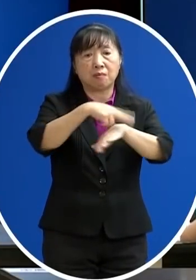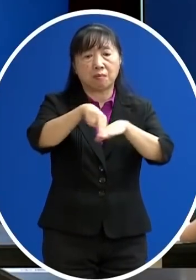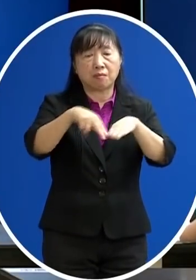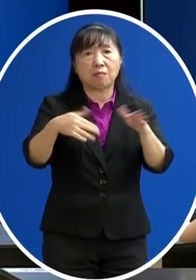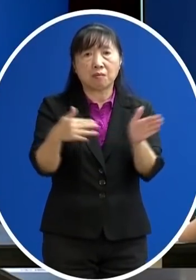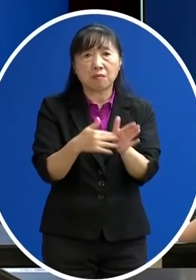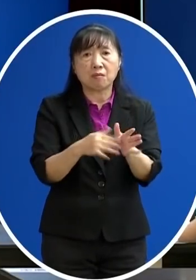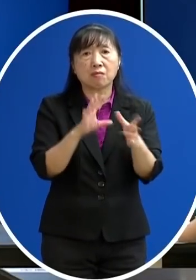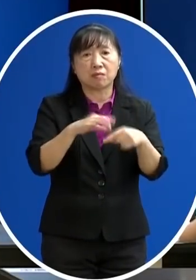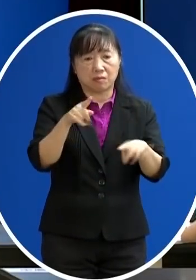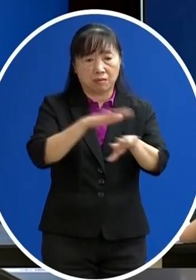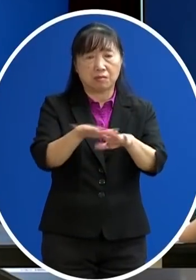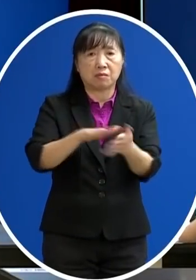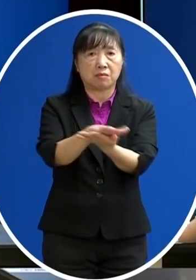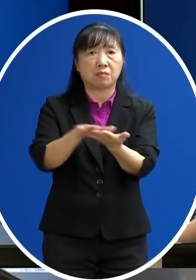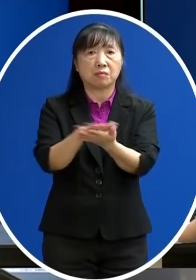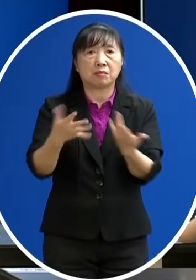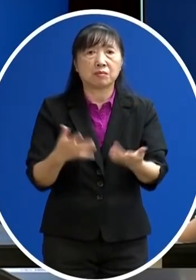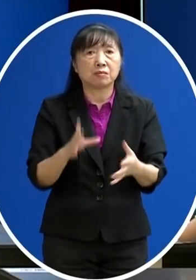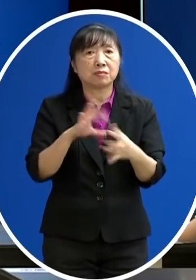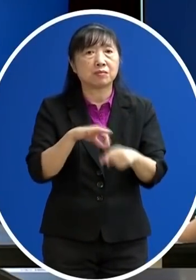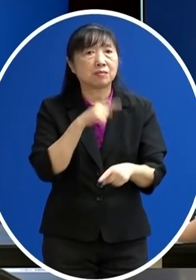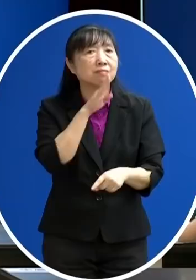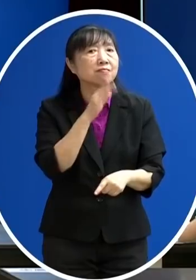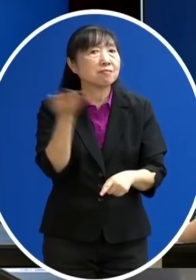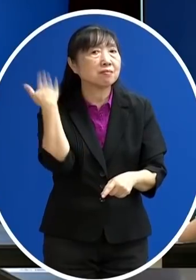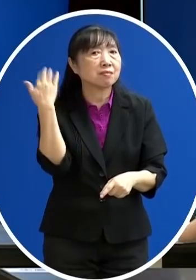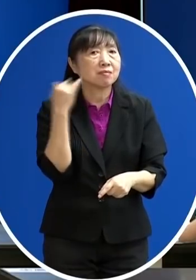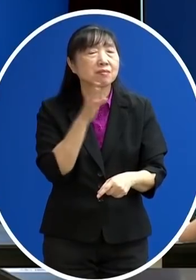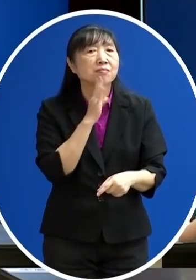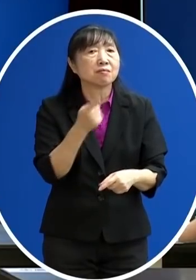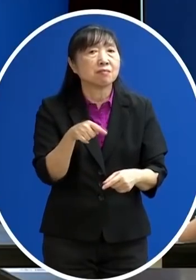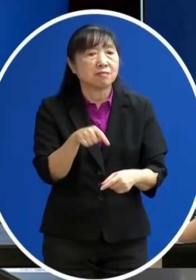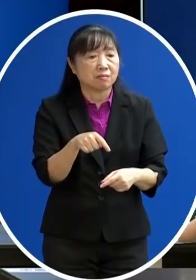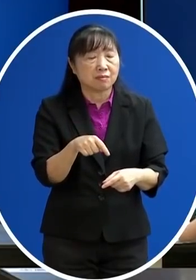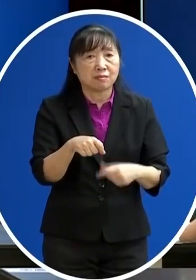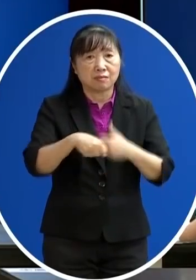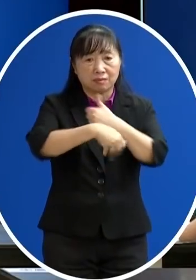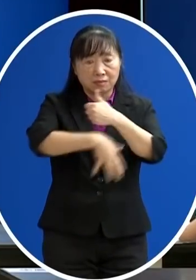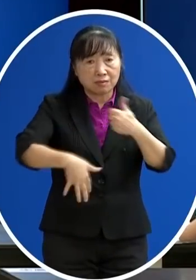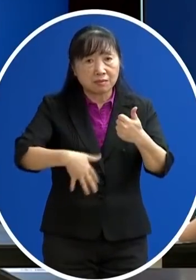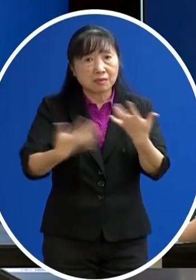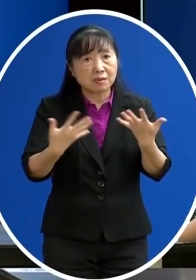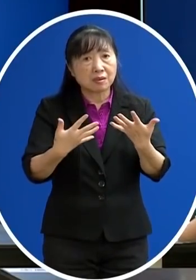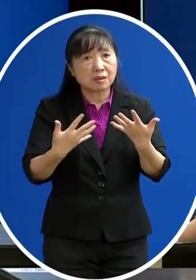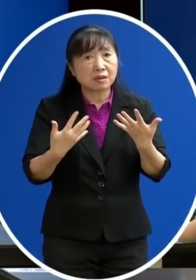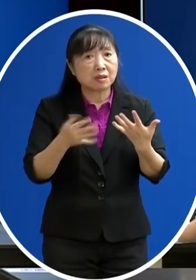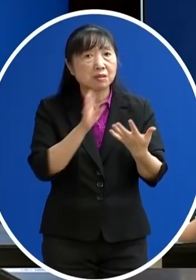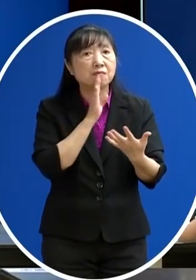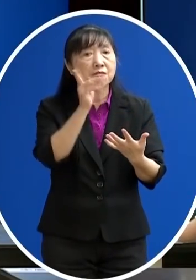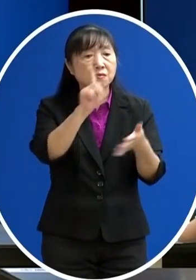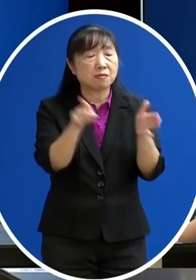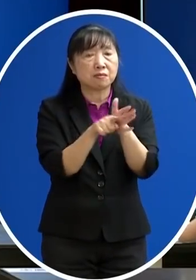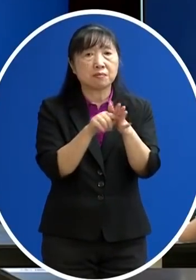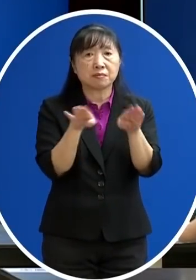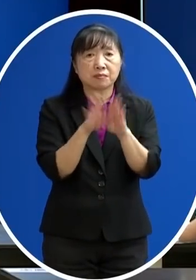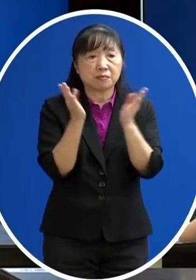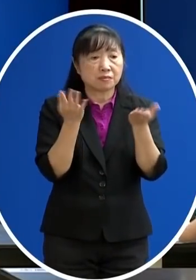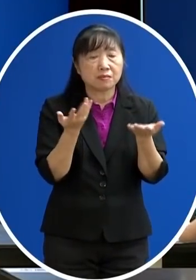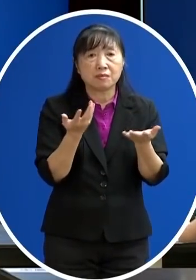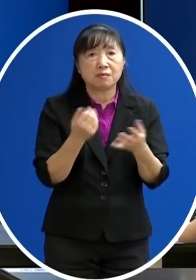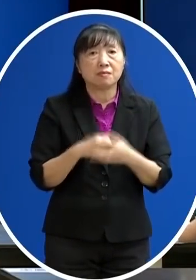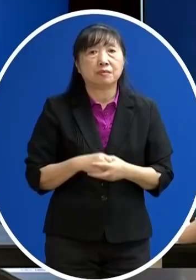中央的系統是指之前唐鳳正偉說的那個大規模接種系統 那這個系統大概什麼時候才會去使用它